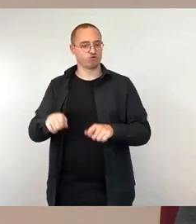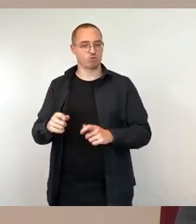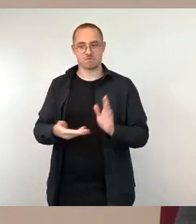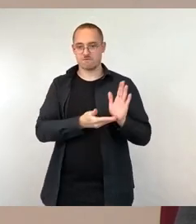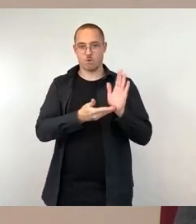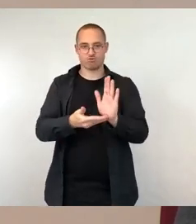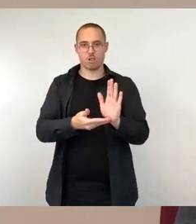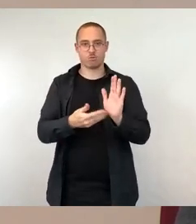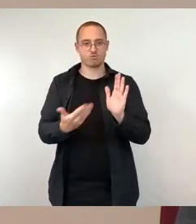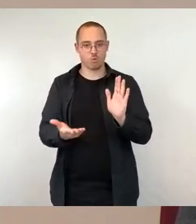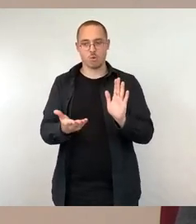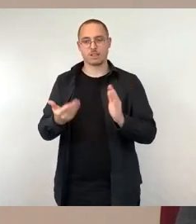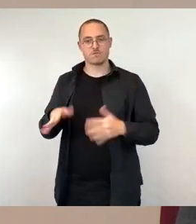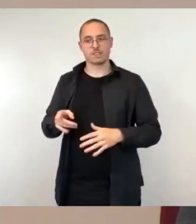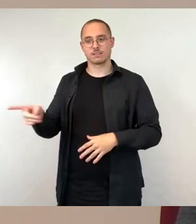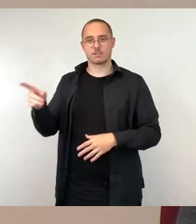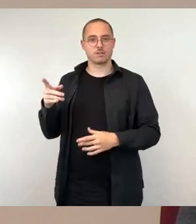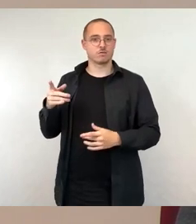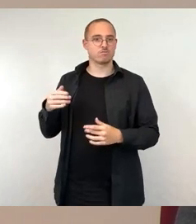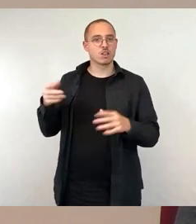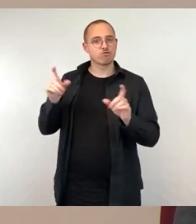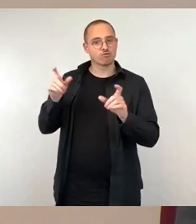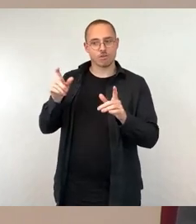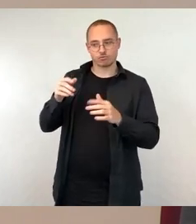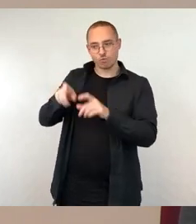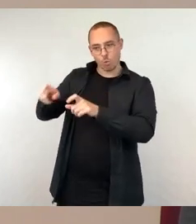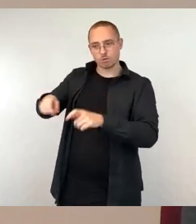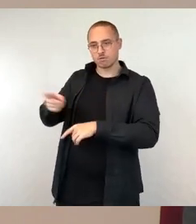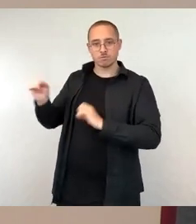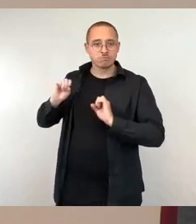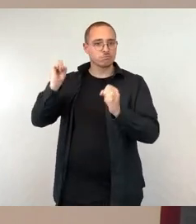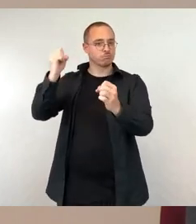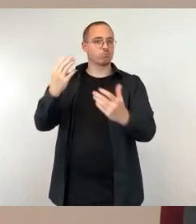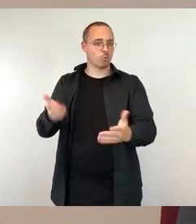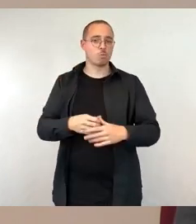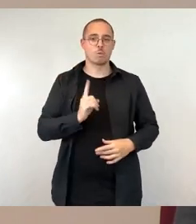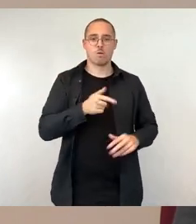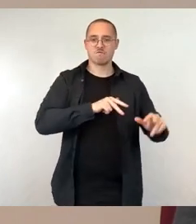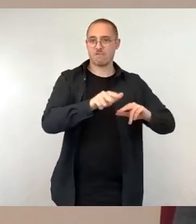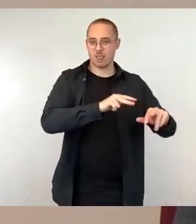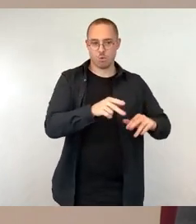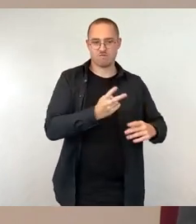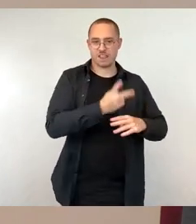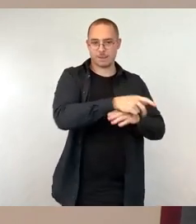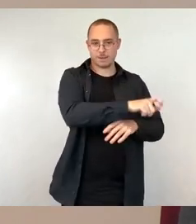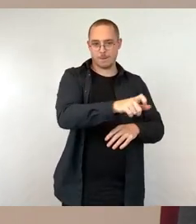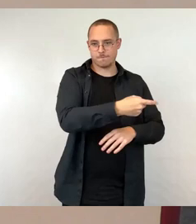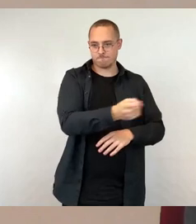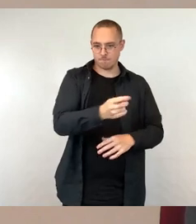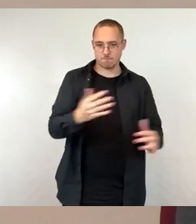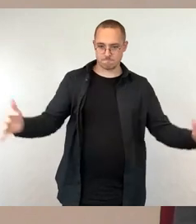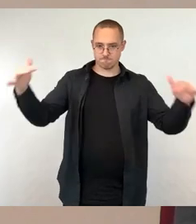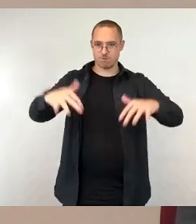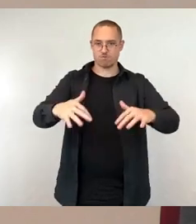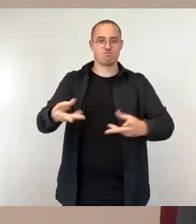Zivilgesellschaft und Vertretern der Verwaltung, um dort die exakte Positionierung der erinnerungskulturellen